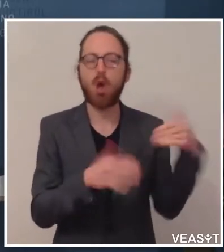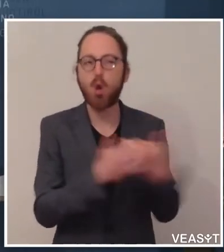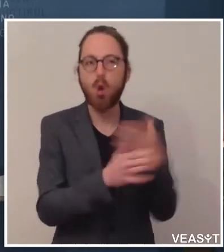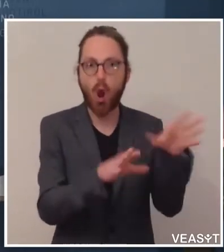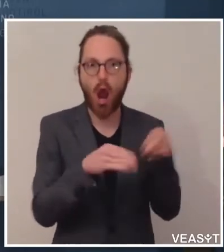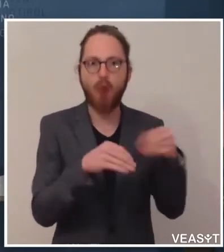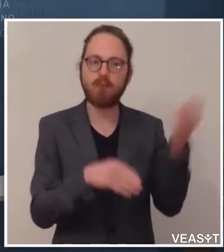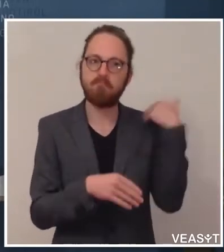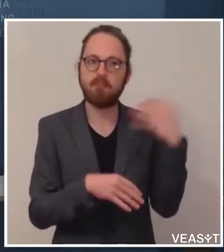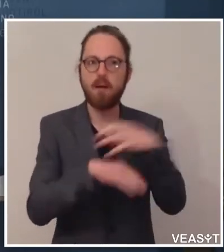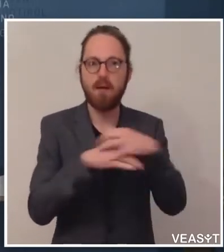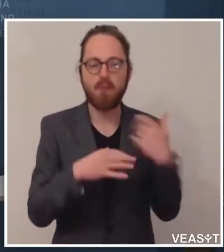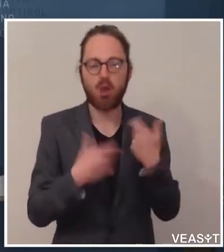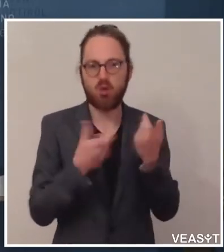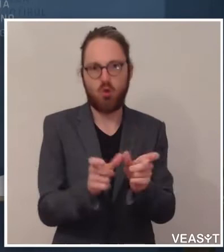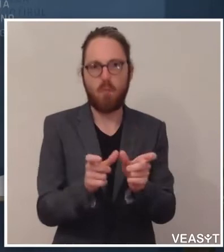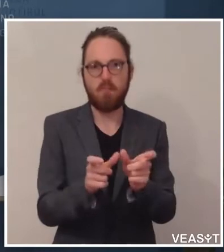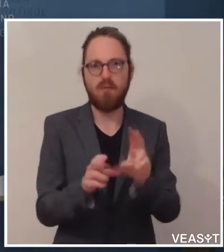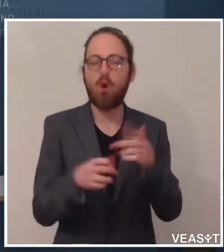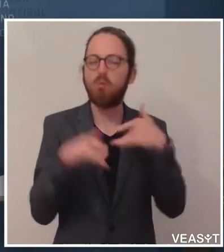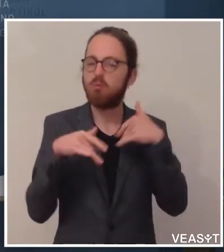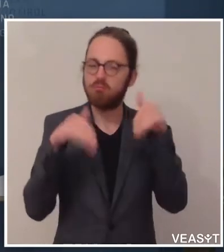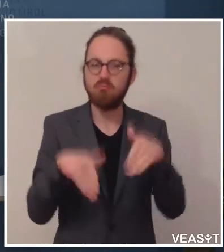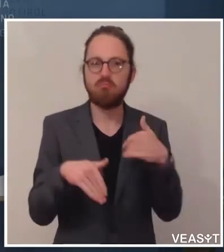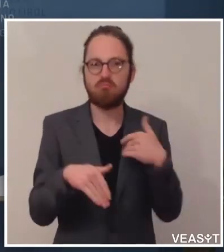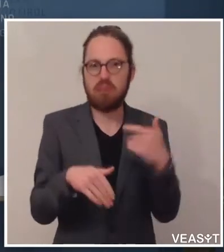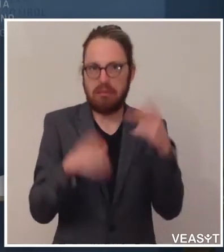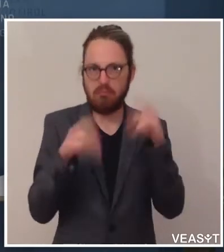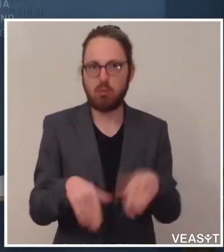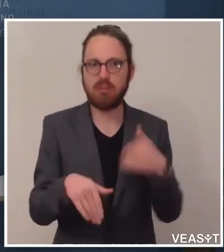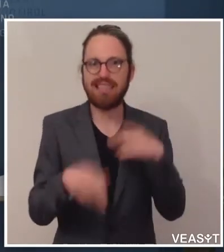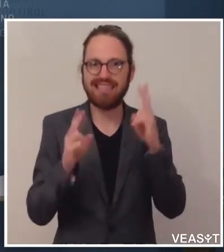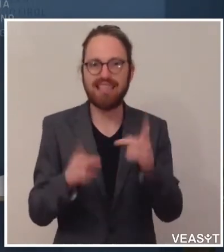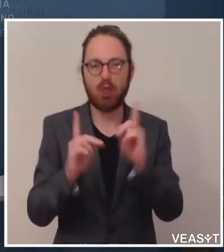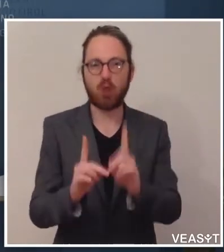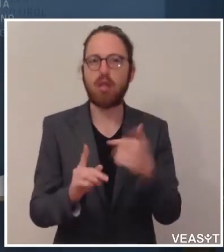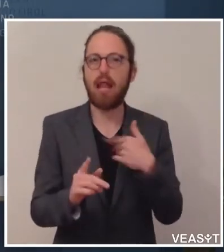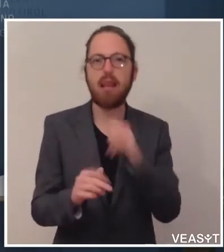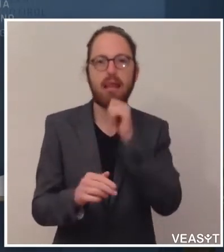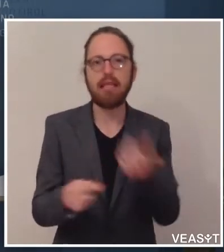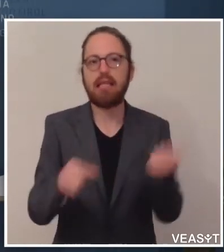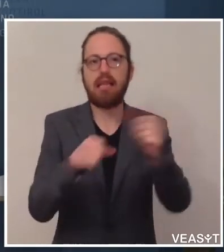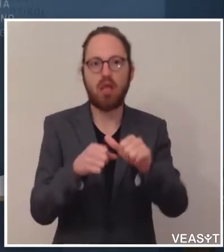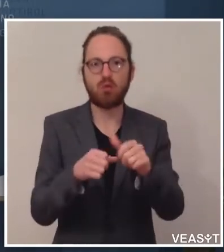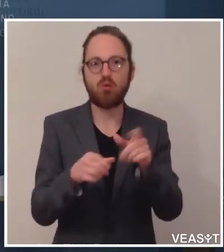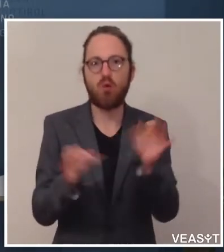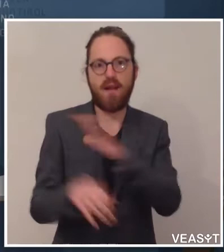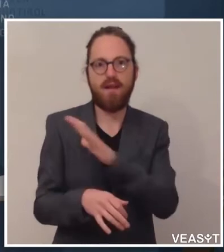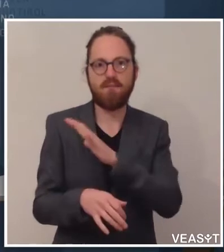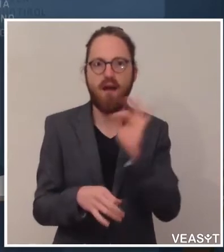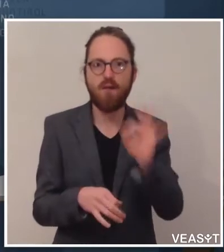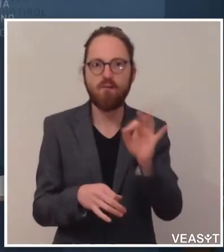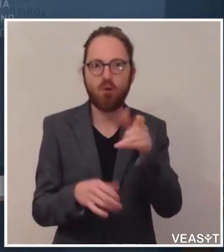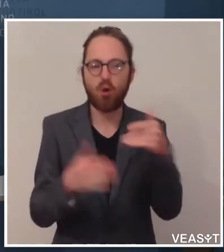gestoppt. Warum? Weil wir sicherstellen wollen, dass eben nicht eine zusätzliche Gefahr hier